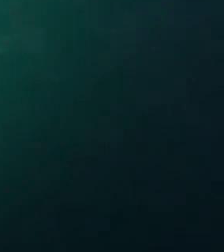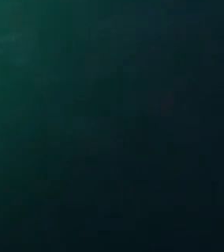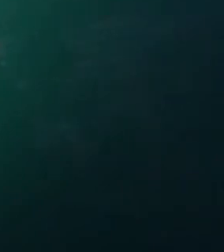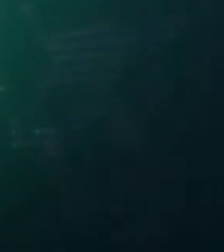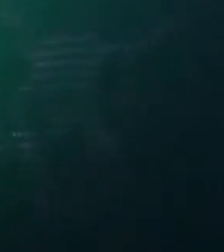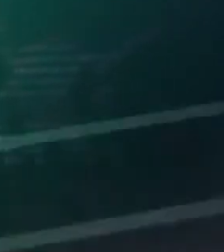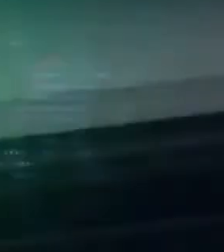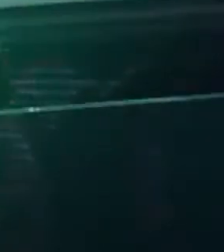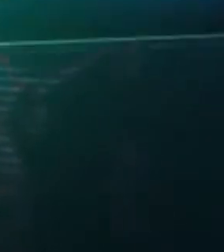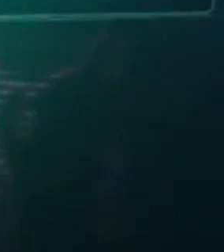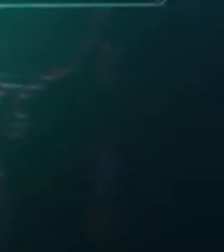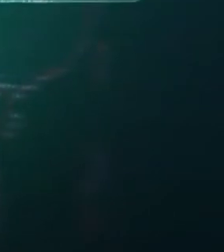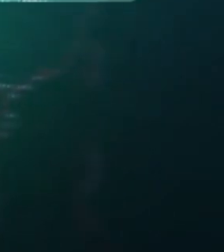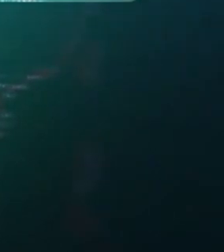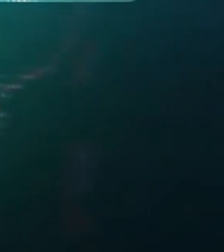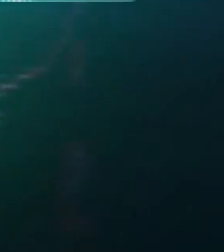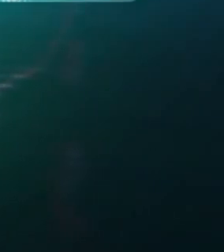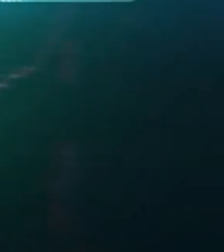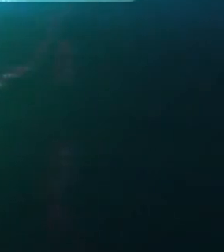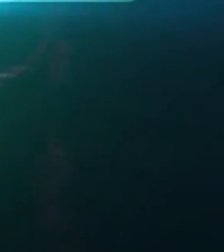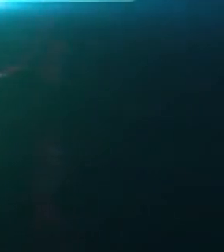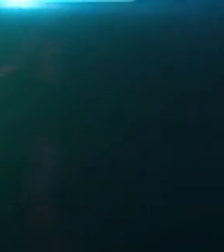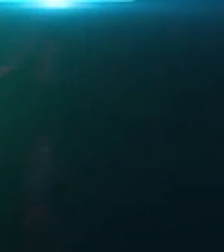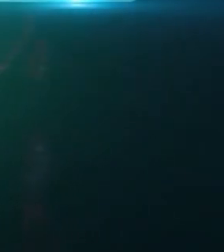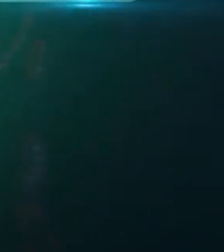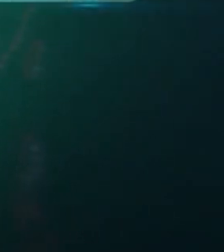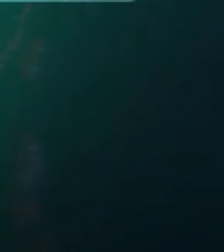Субтитры подогнал «Симон»!